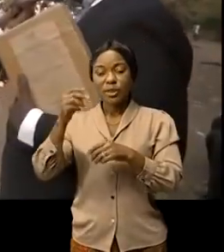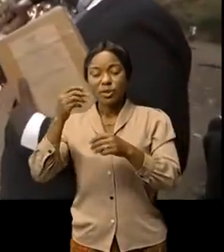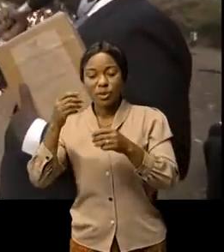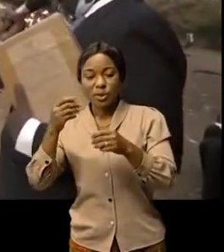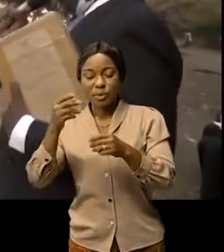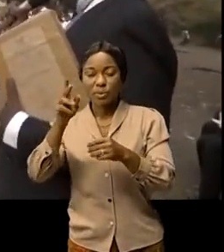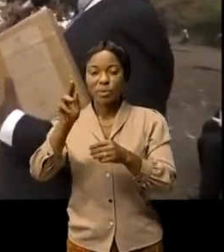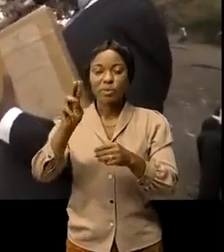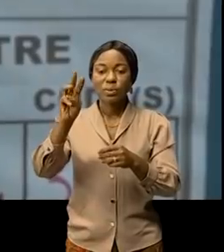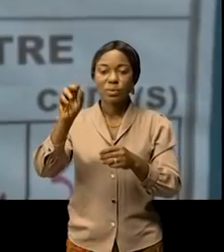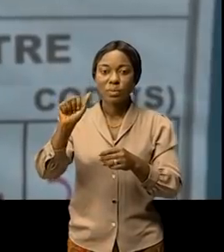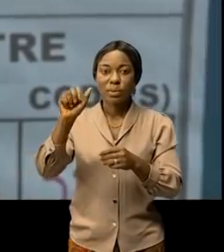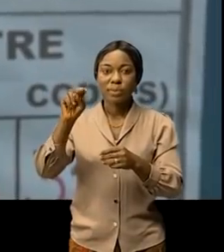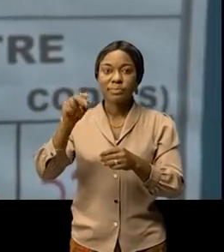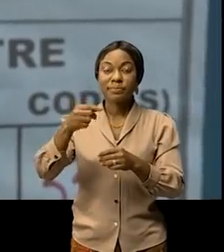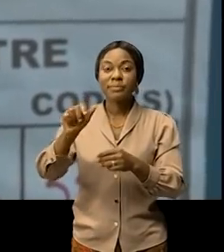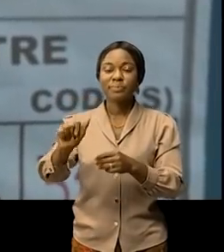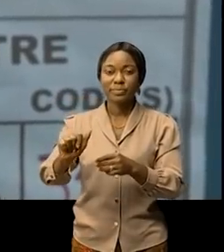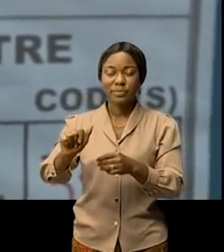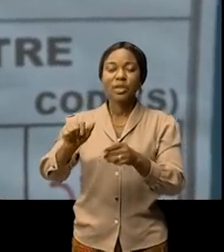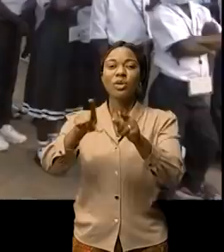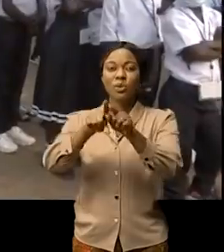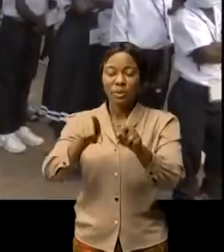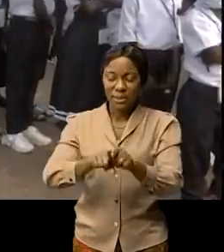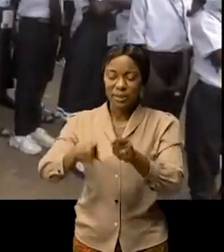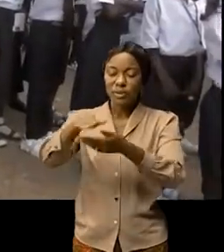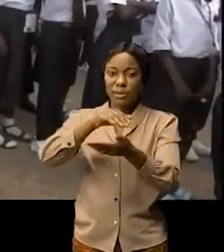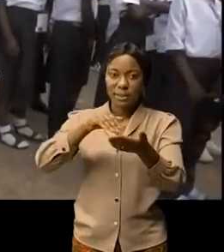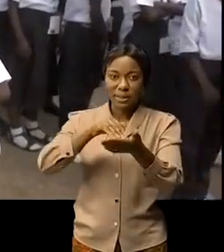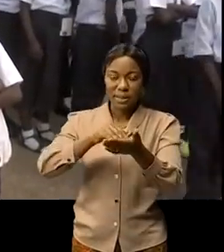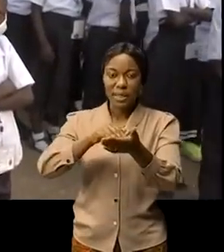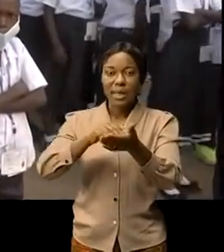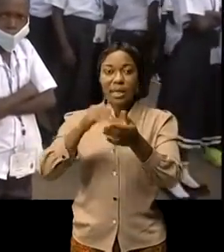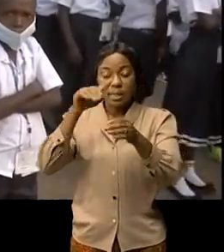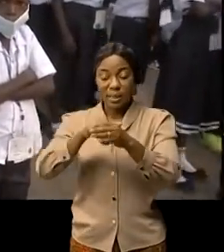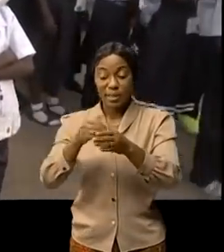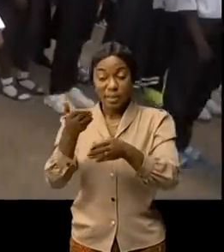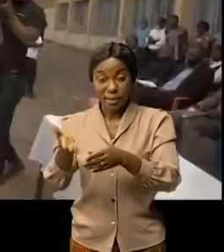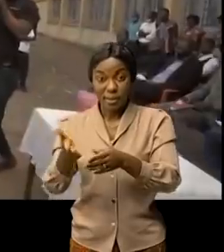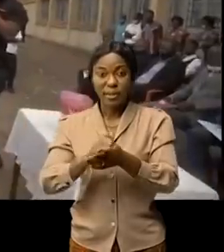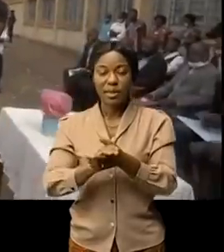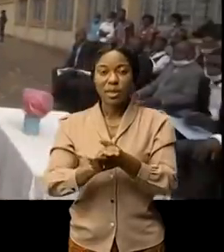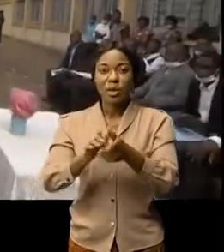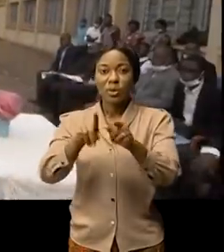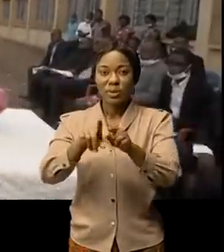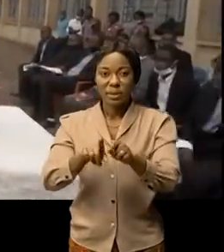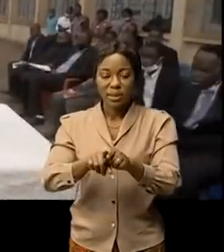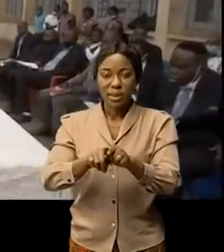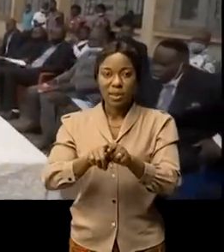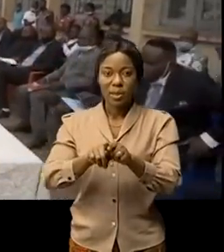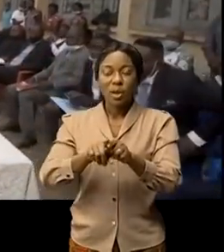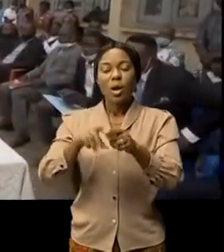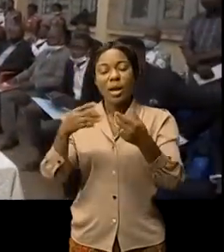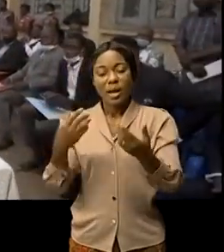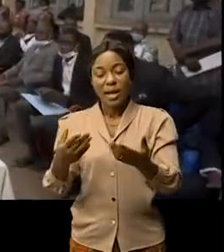a donné le coup d'envoi de ces épreuves au centre installé dans l'enceinte de l'institut Tinda-Kwango en présence